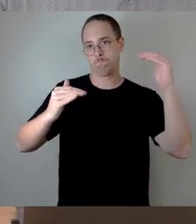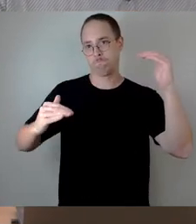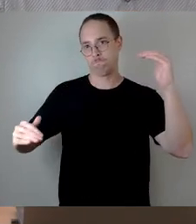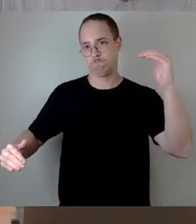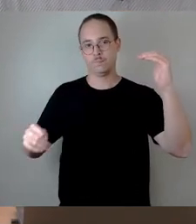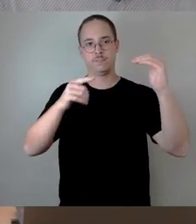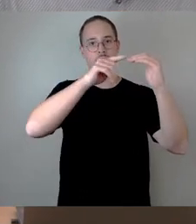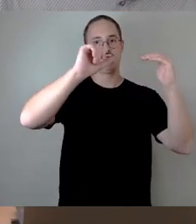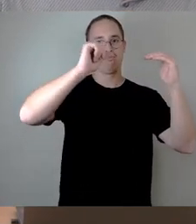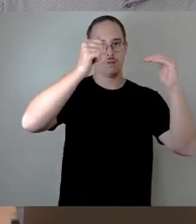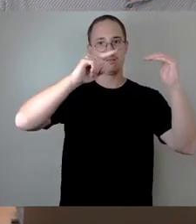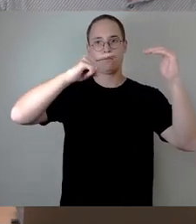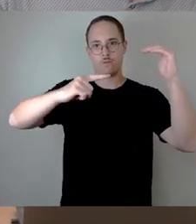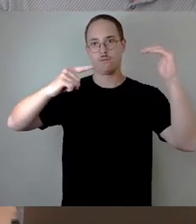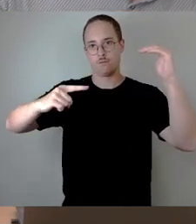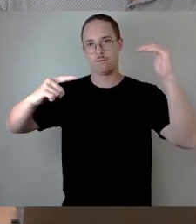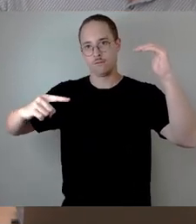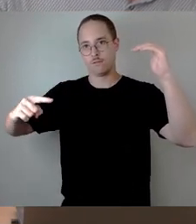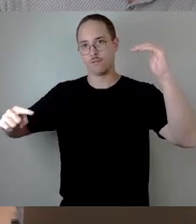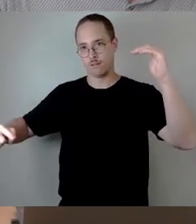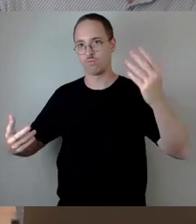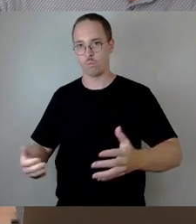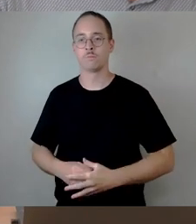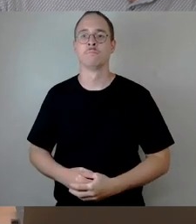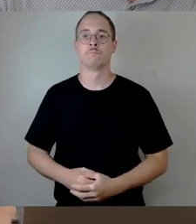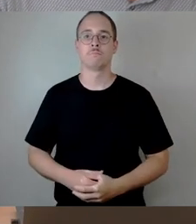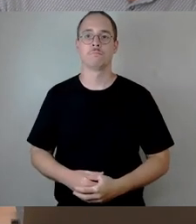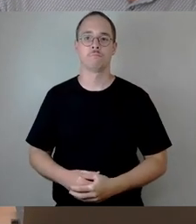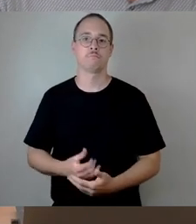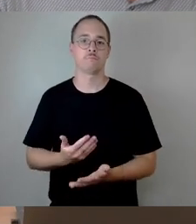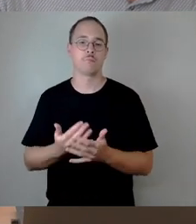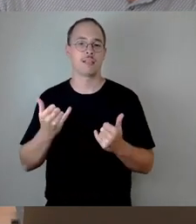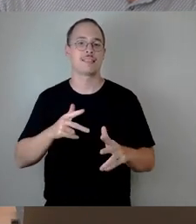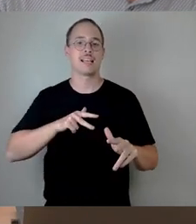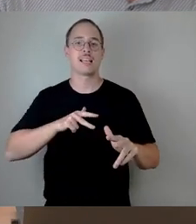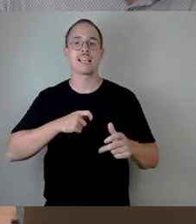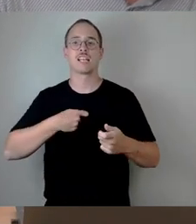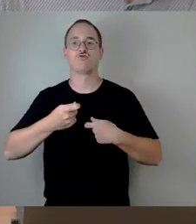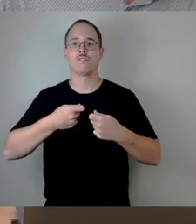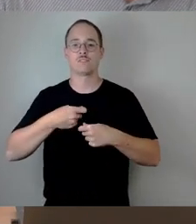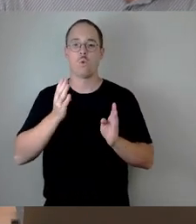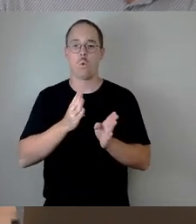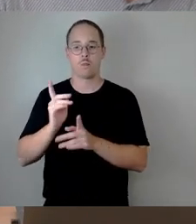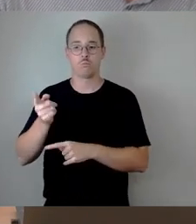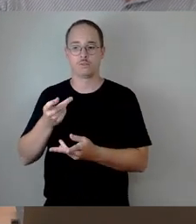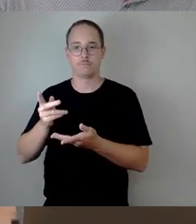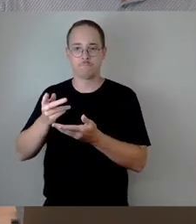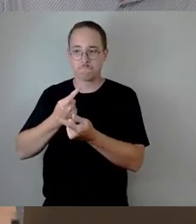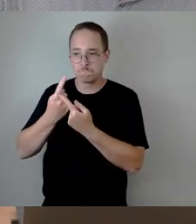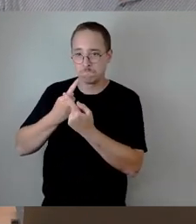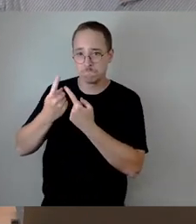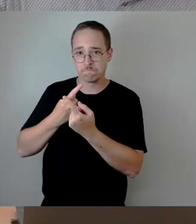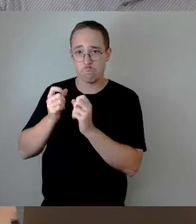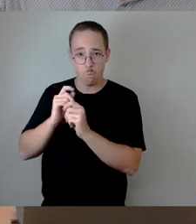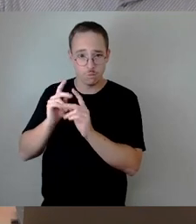Und deswegen gilt es der Geschäftsordnung, das zu klären, ob das entsprechend so gewünscht ist mit Mehrheit.